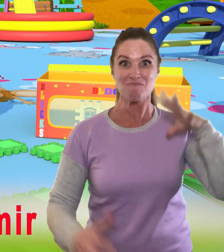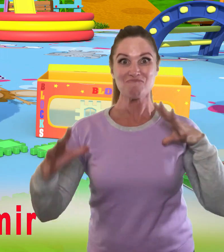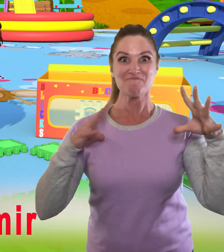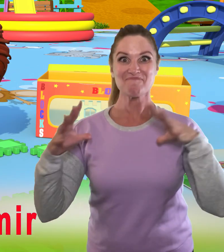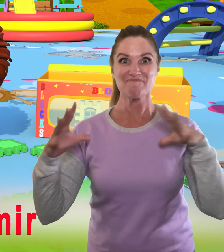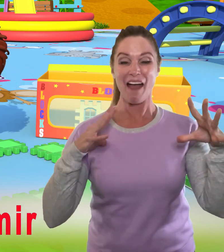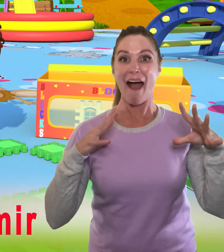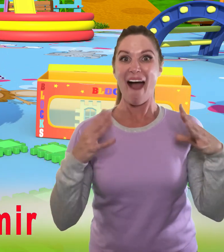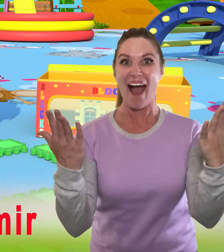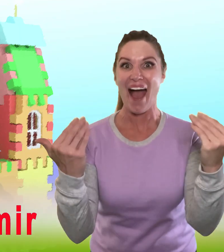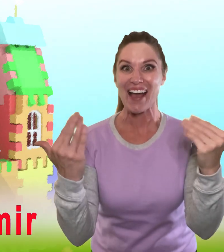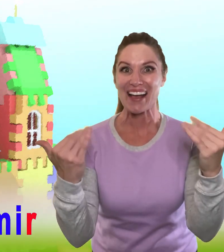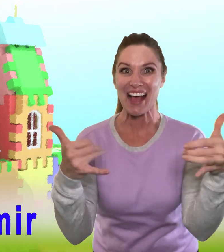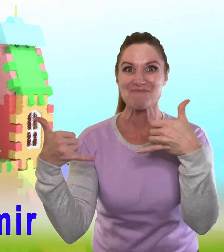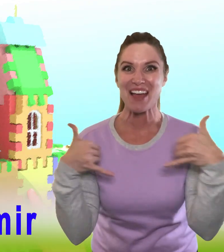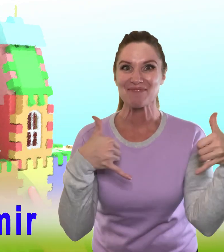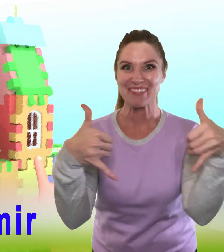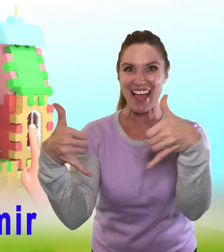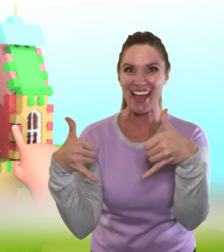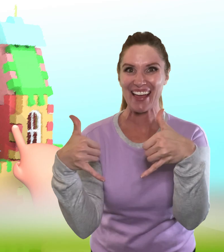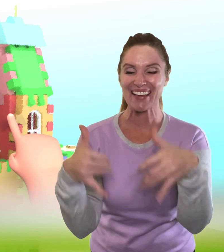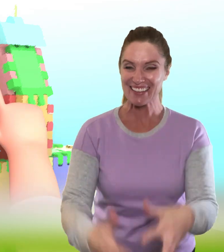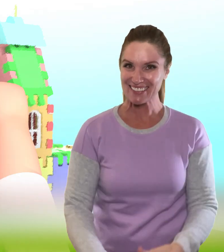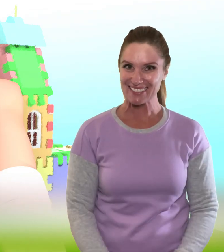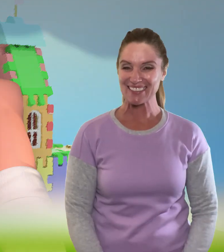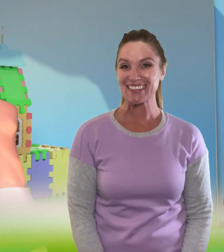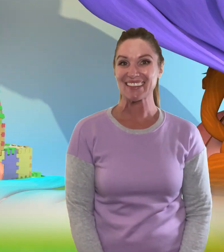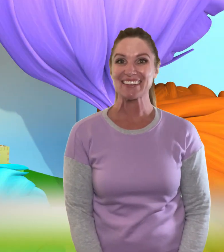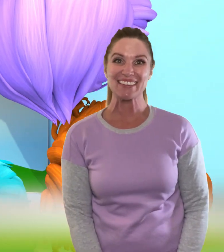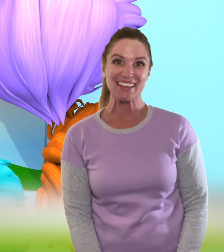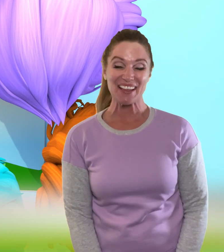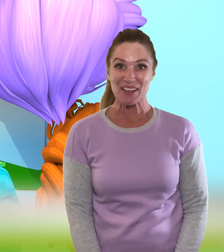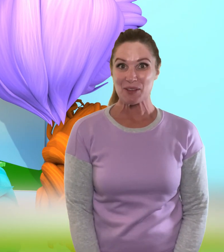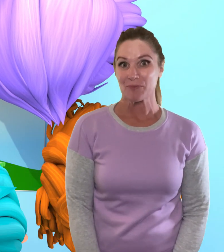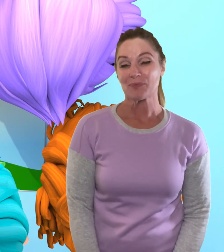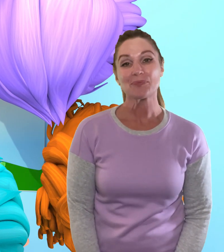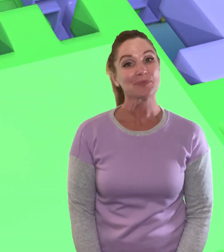Hey, hey, spiel mit mir Hey,